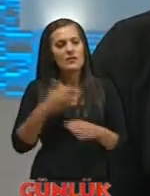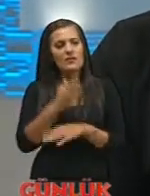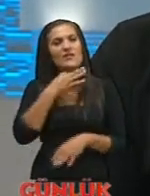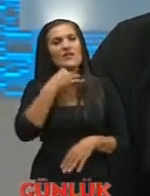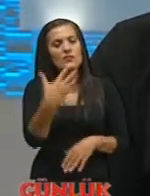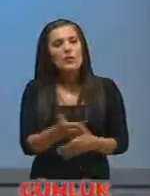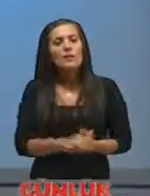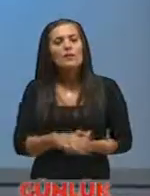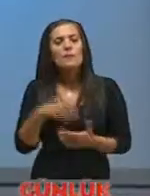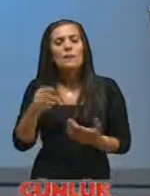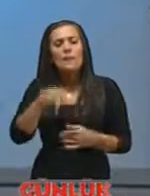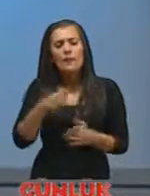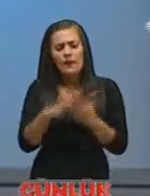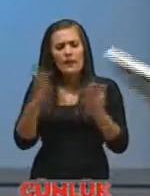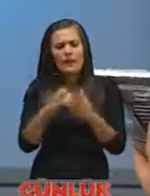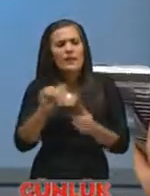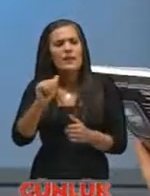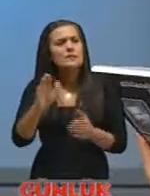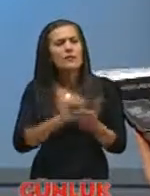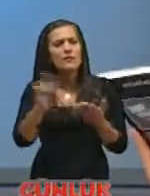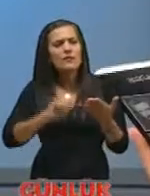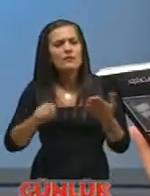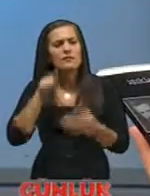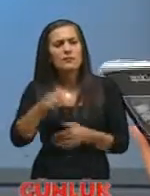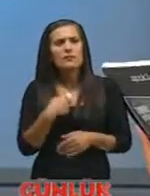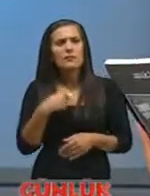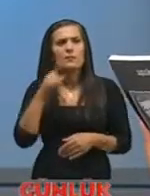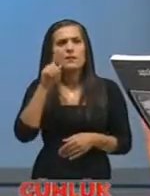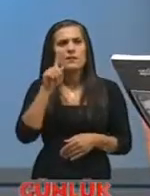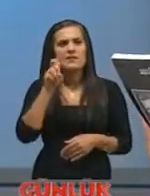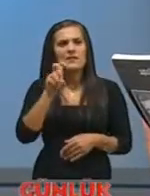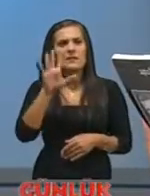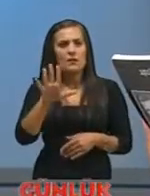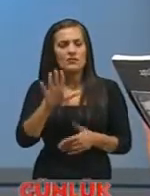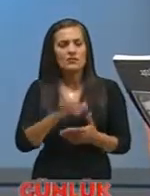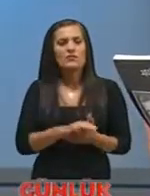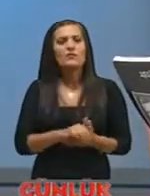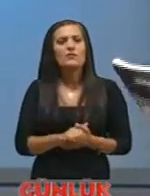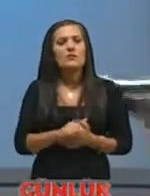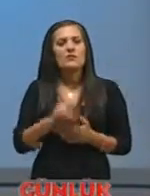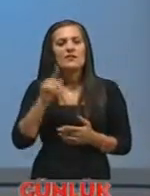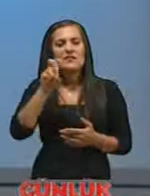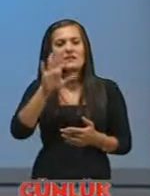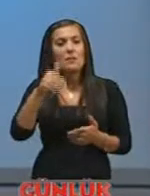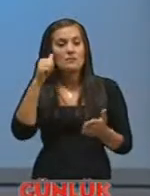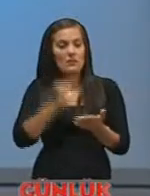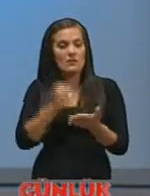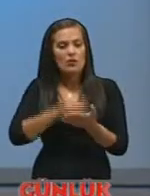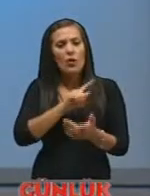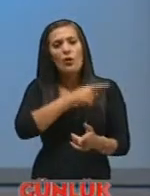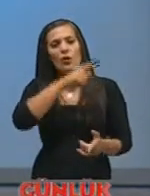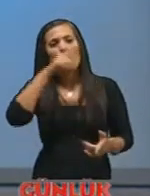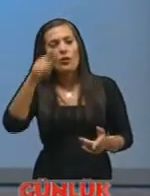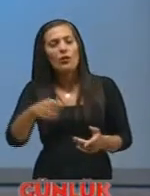ederiz peki şimdi bu kitabı siz ne zaman yazmıştınız? 85 85'te yazdınız evet o zamandan bu